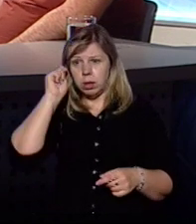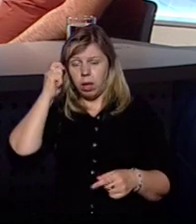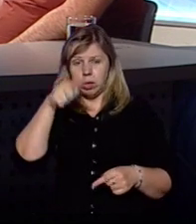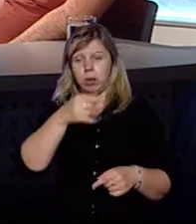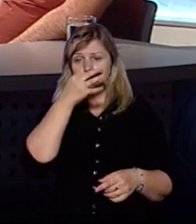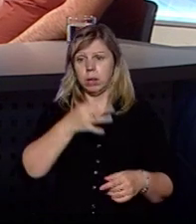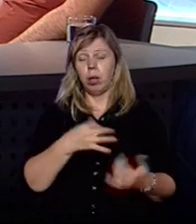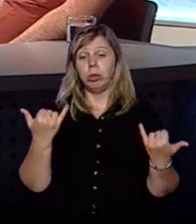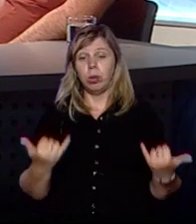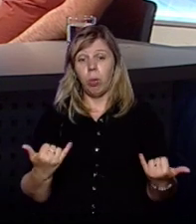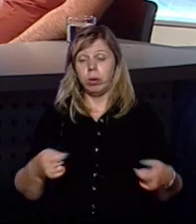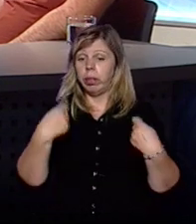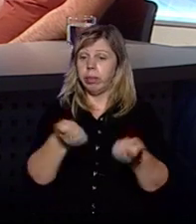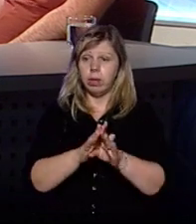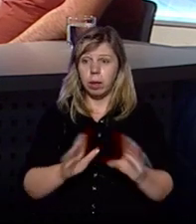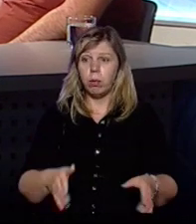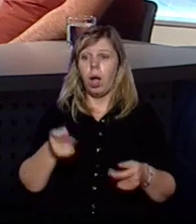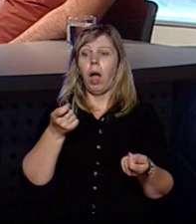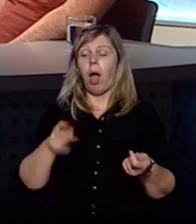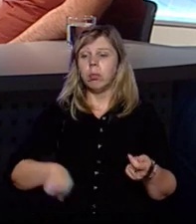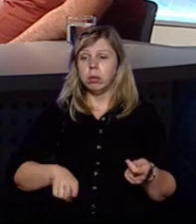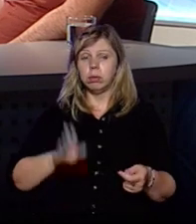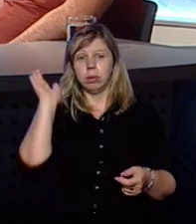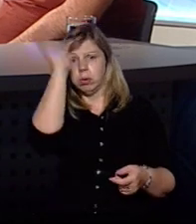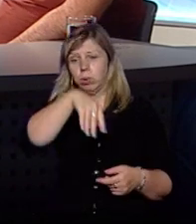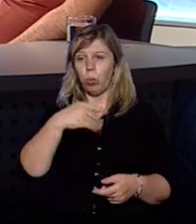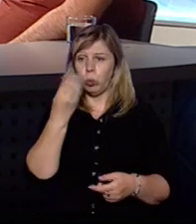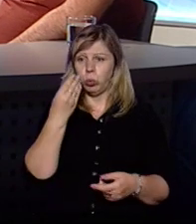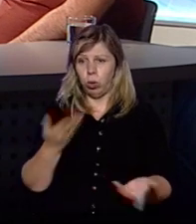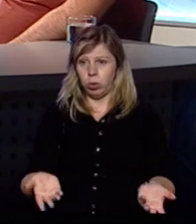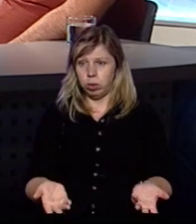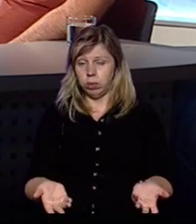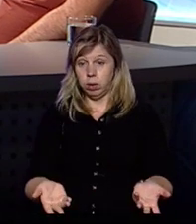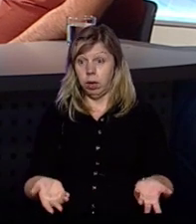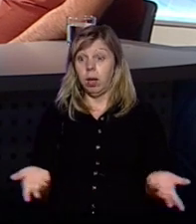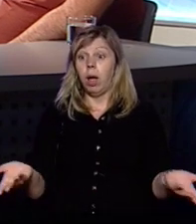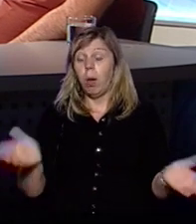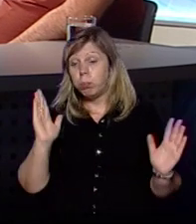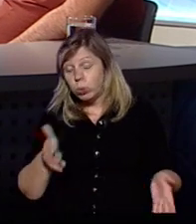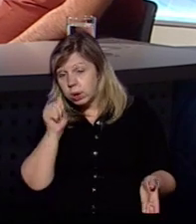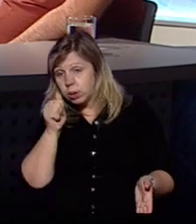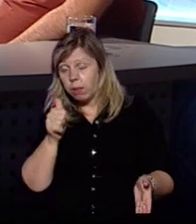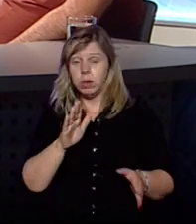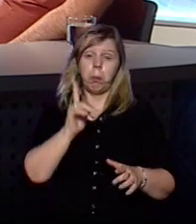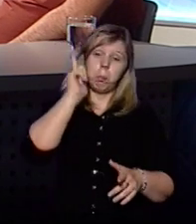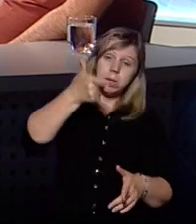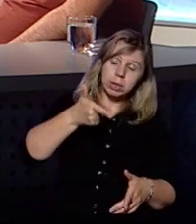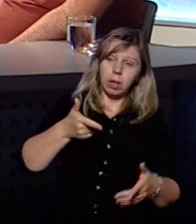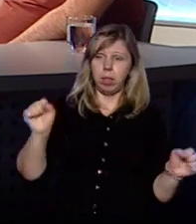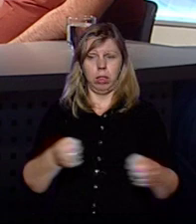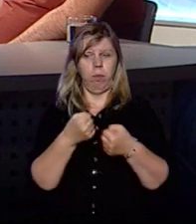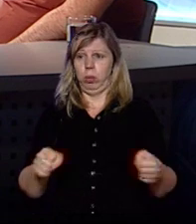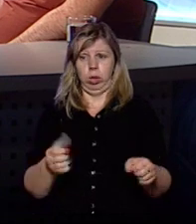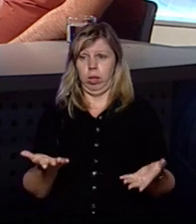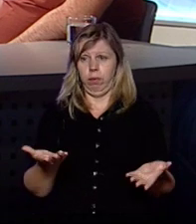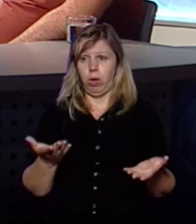там сказали, сьогодні ми вам не дамо, тому що керівник пішов до Ужгорода. І чи він буде завтра, чи післязавтра, це неважливо,